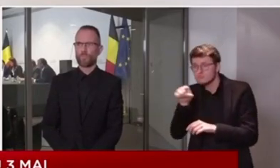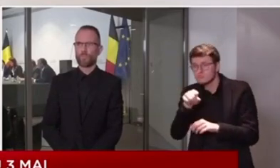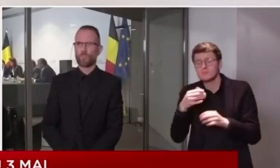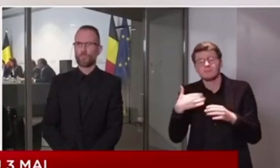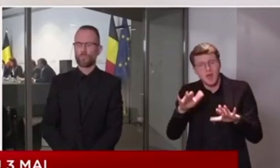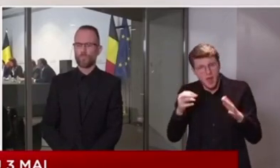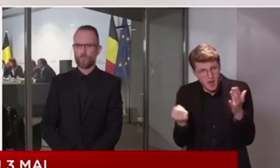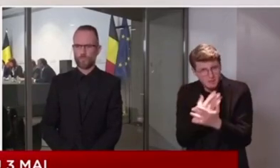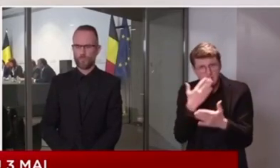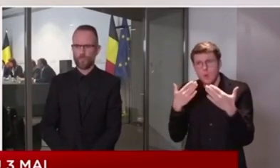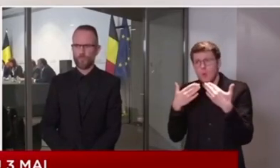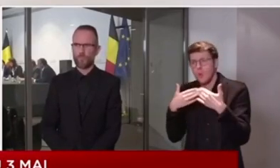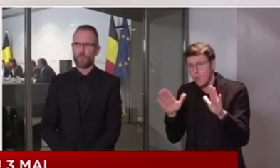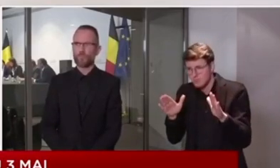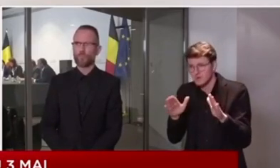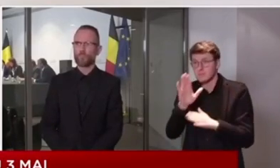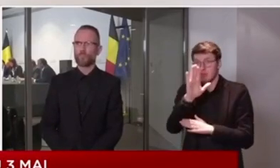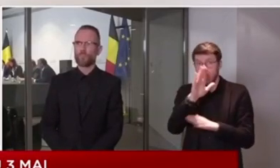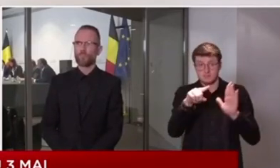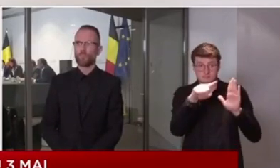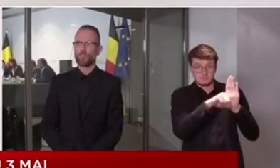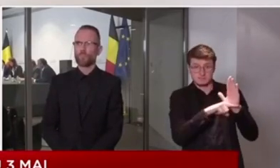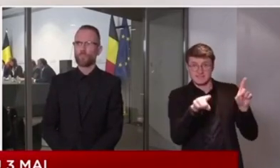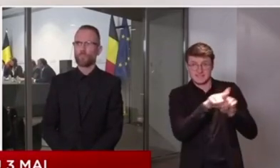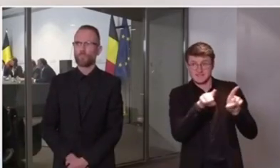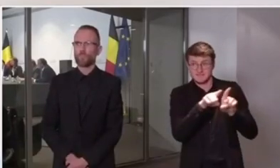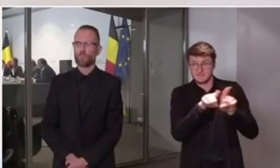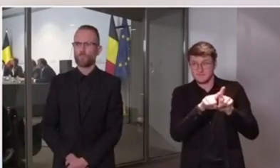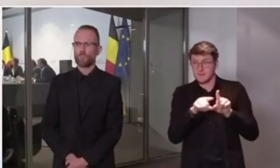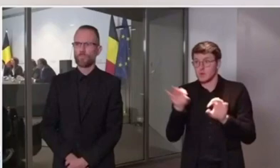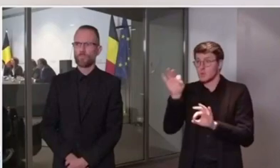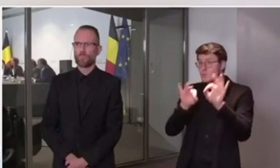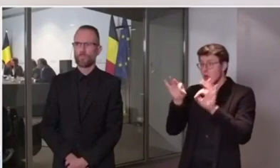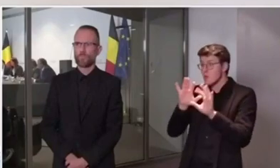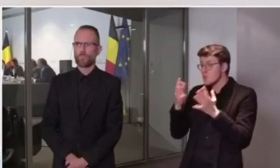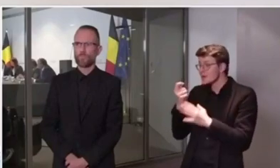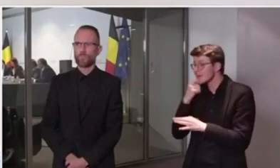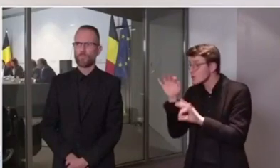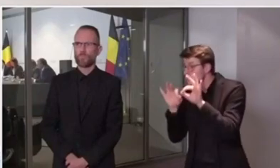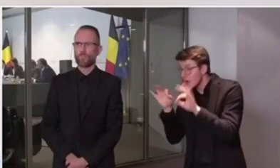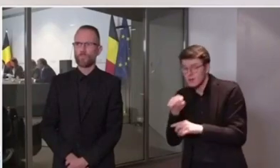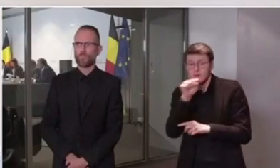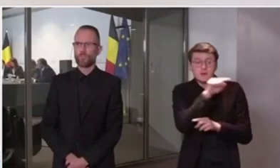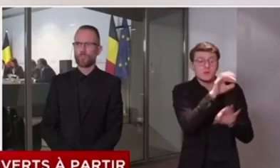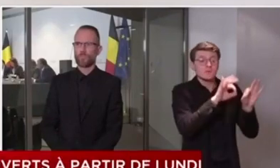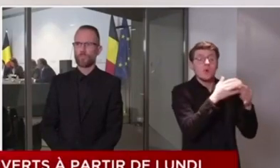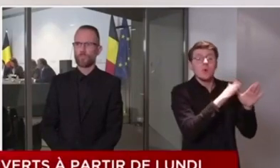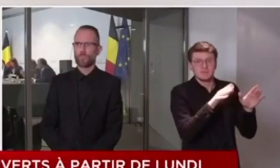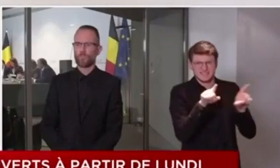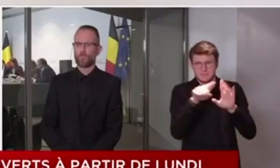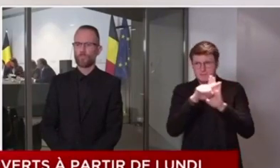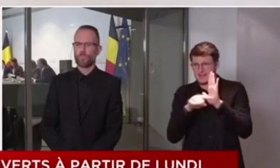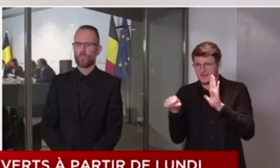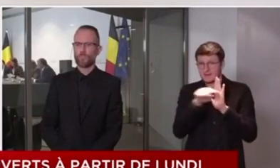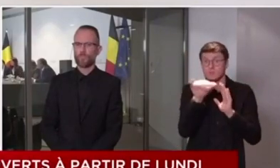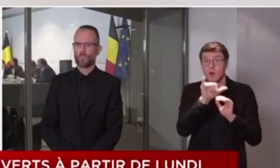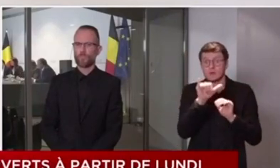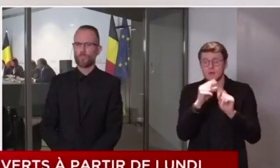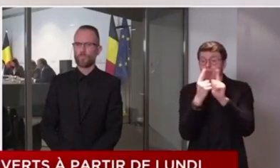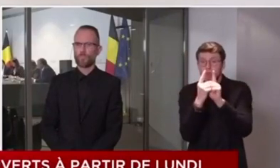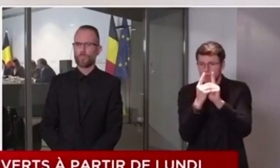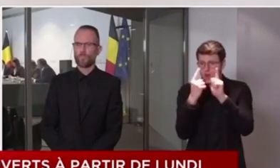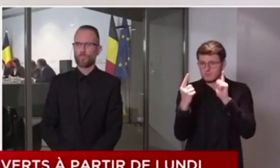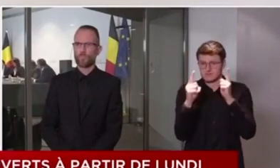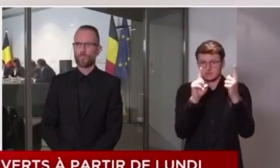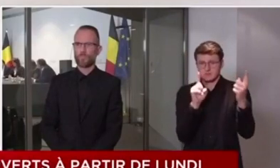les magasins d'alimentation. Les personnes devront donc respecter une distance des